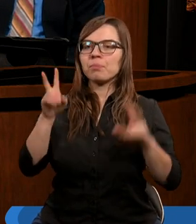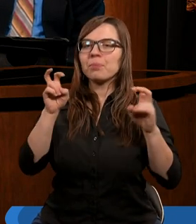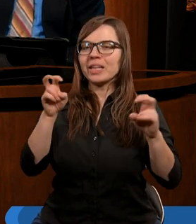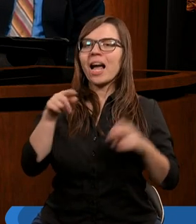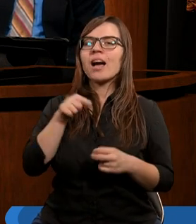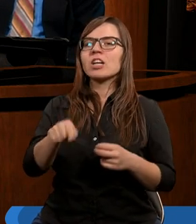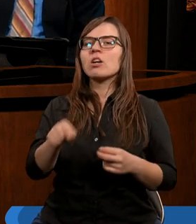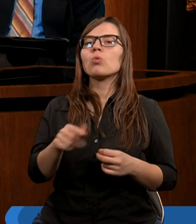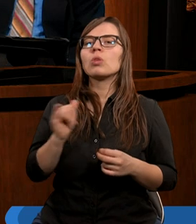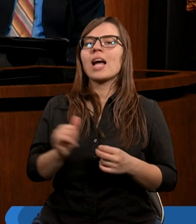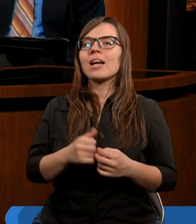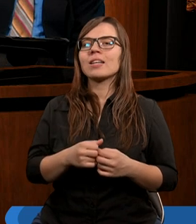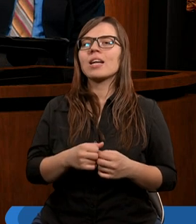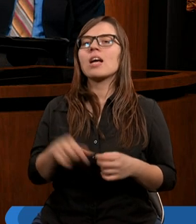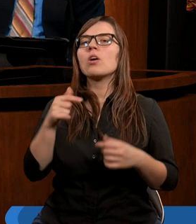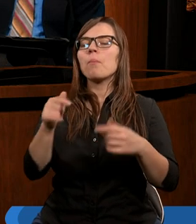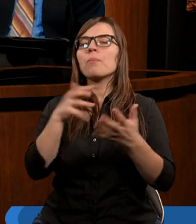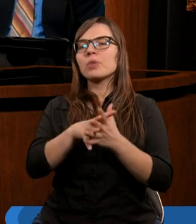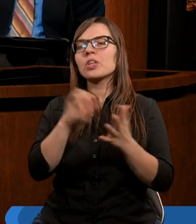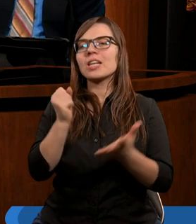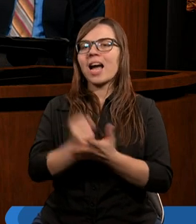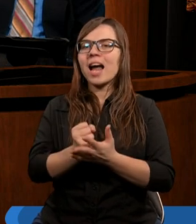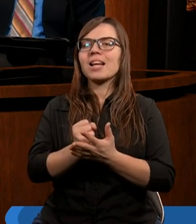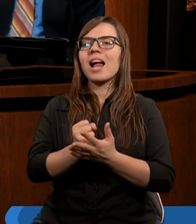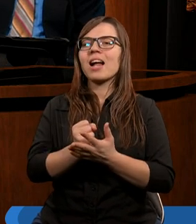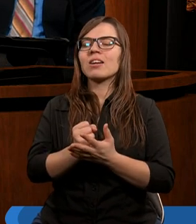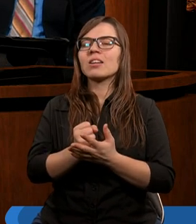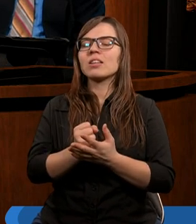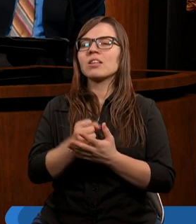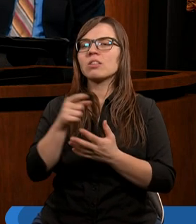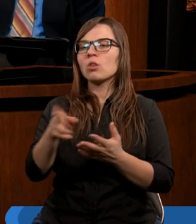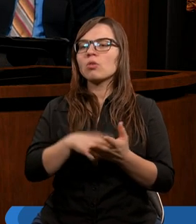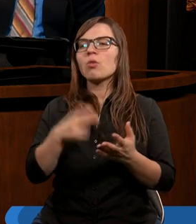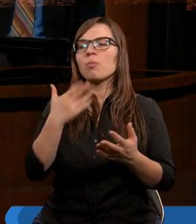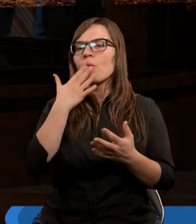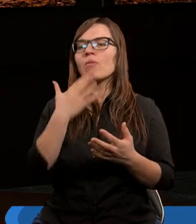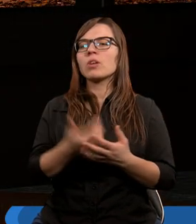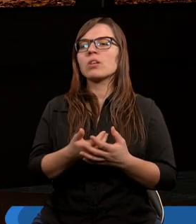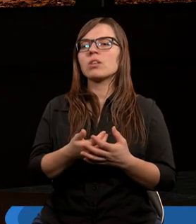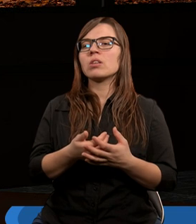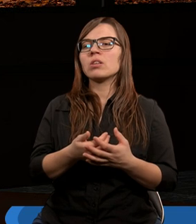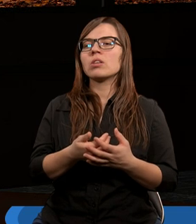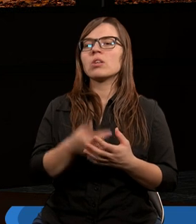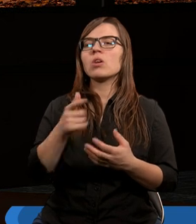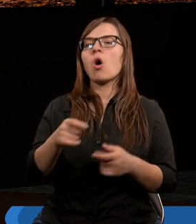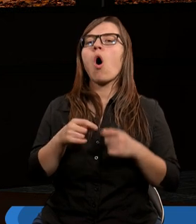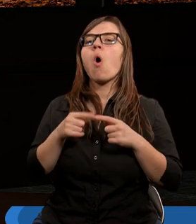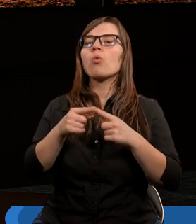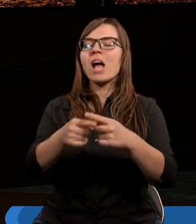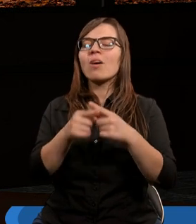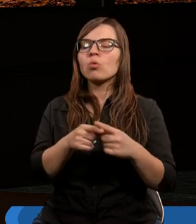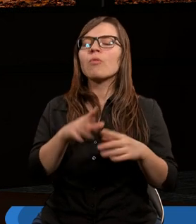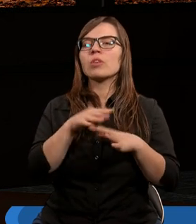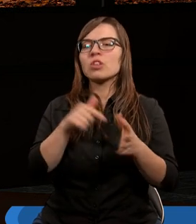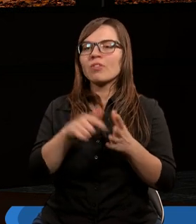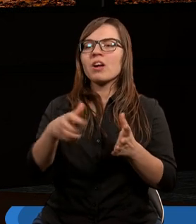przytacza tutaj przykazania nie pożądaj. Więc ukierunkowuje,